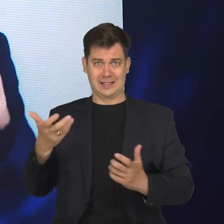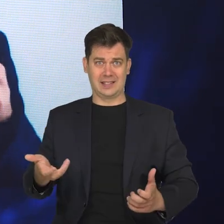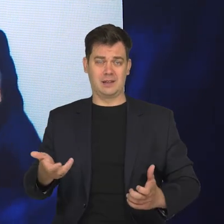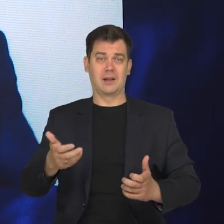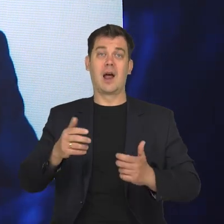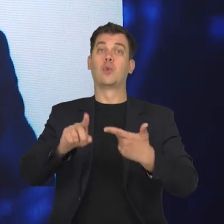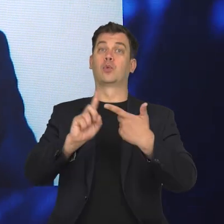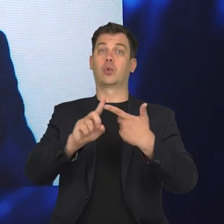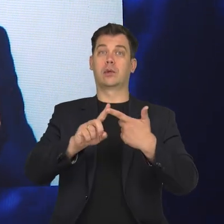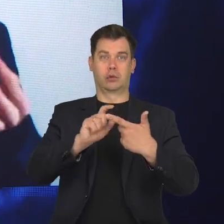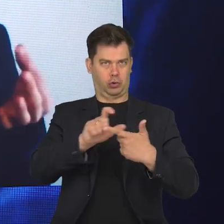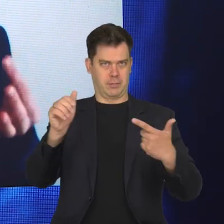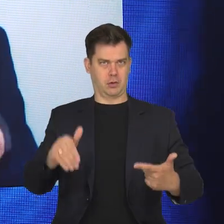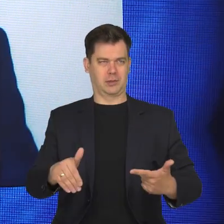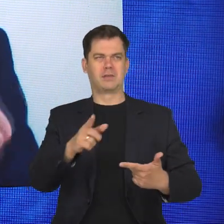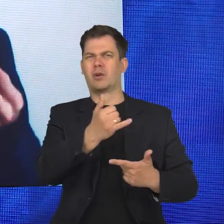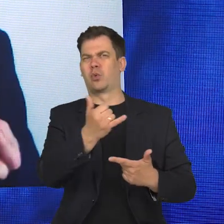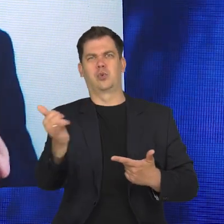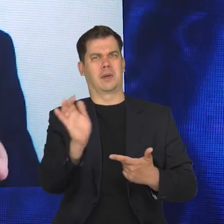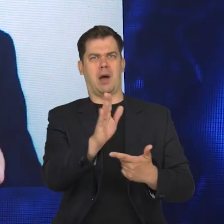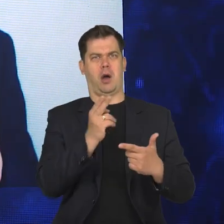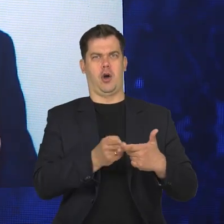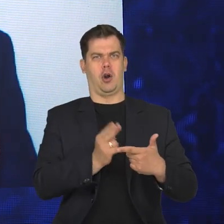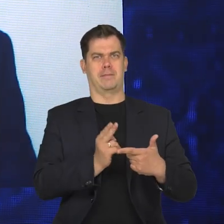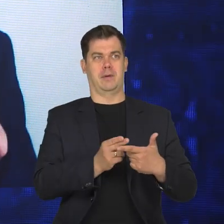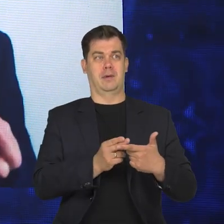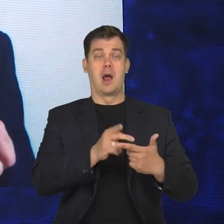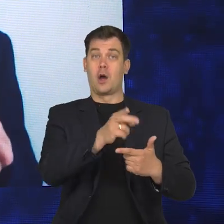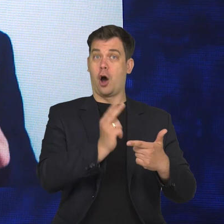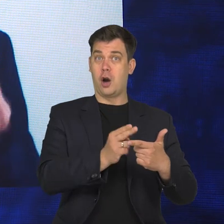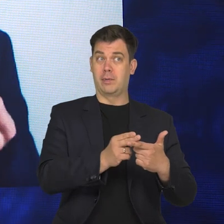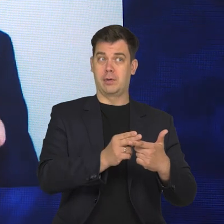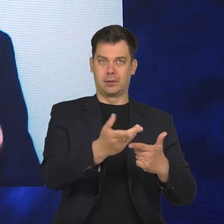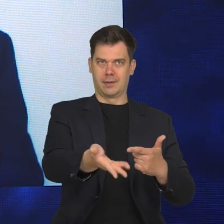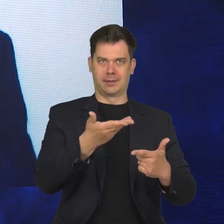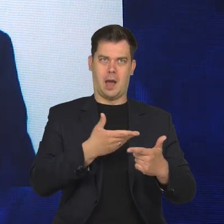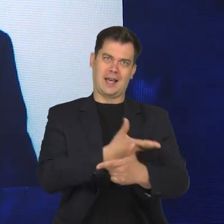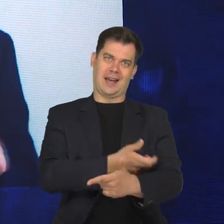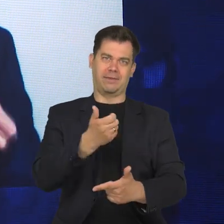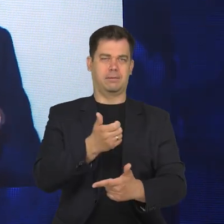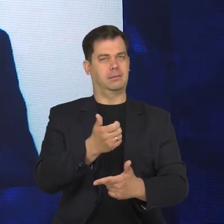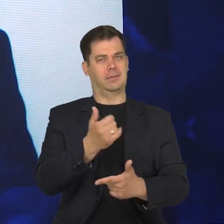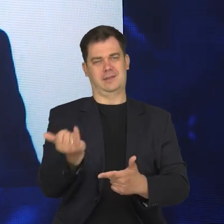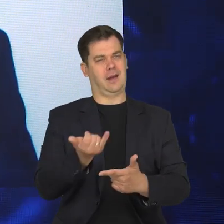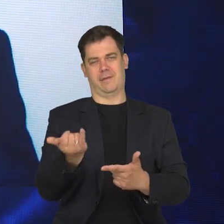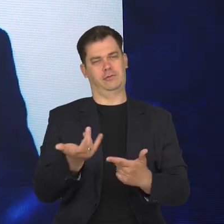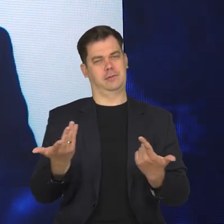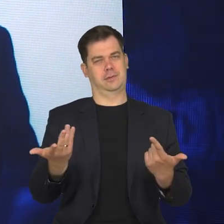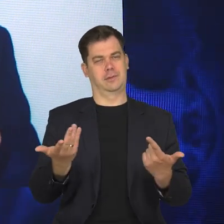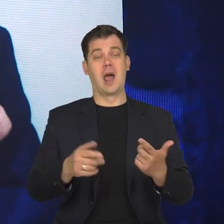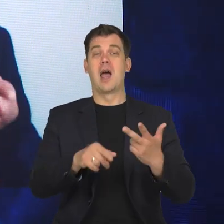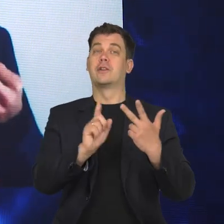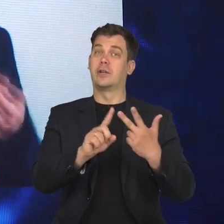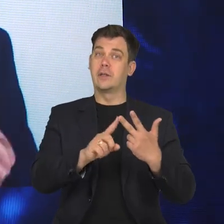po drugie są do tego zdolni, bo pamiętajmy, że ludzie chorują na różne choroby i nie każdy, kto przechorował, może być dawcą krwi. No i po trzecie,